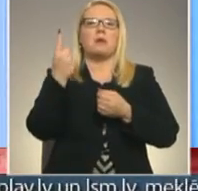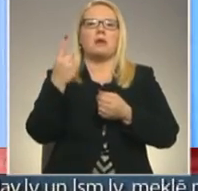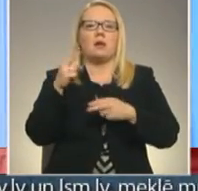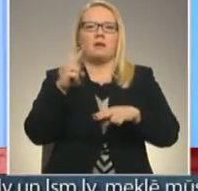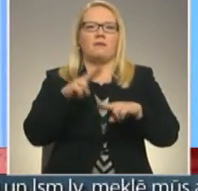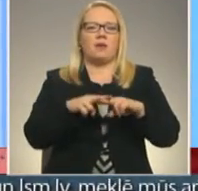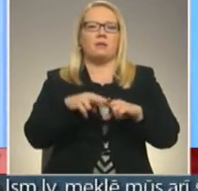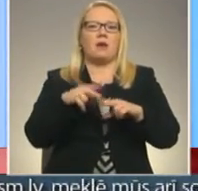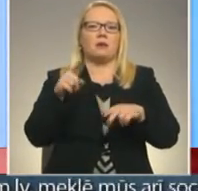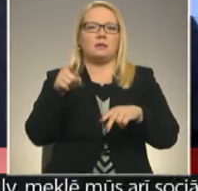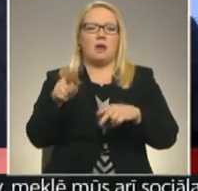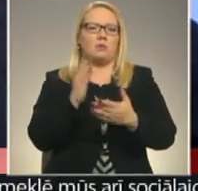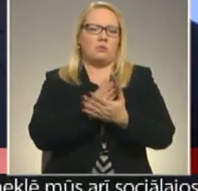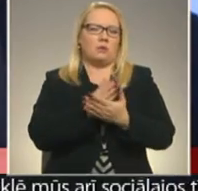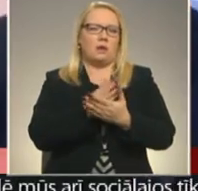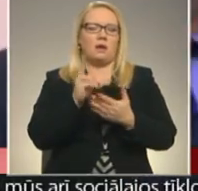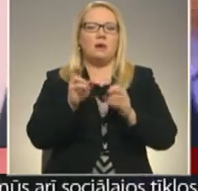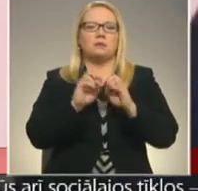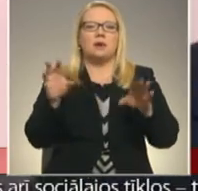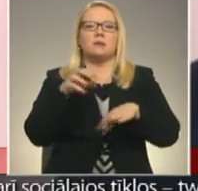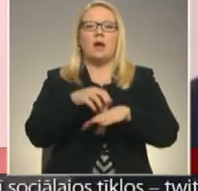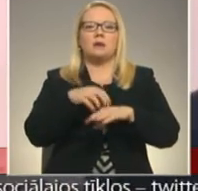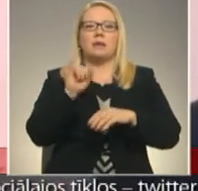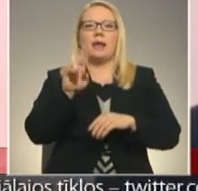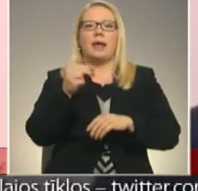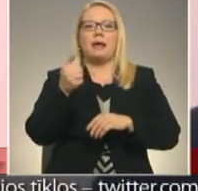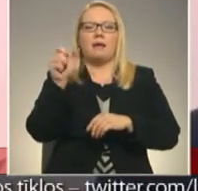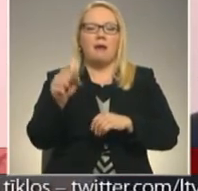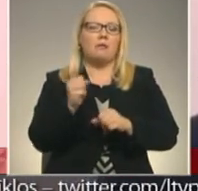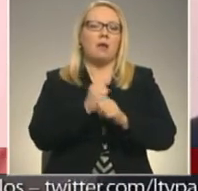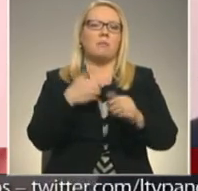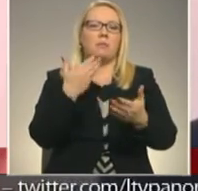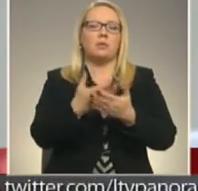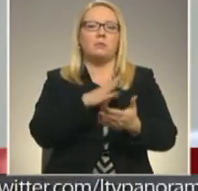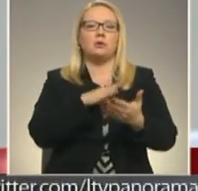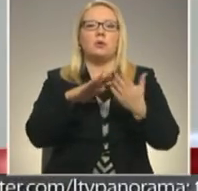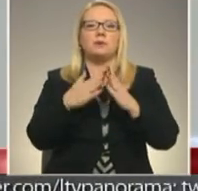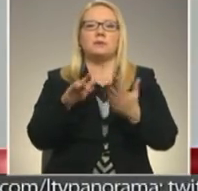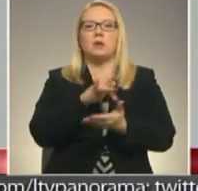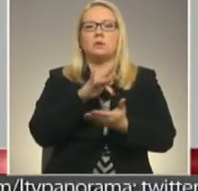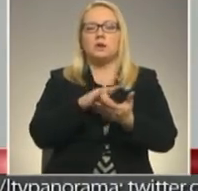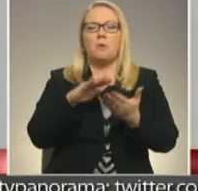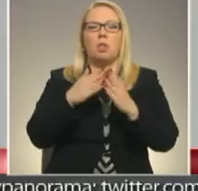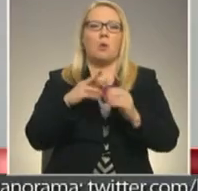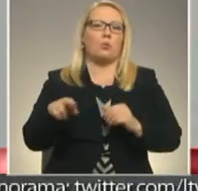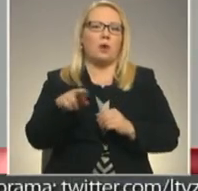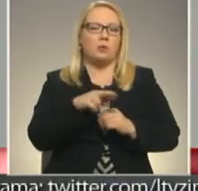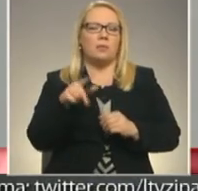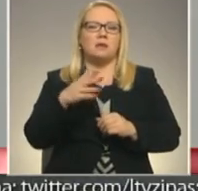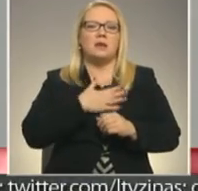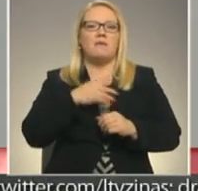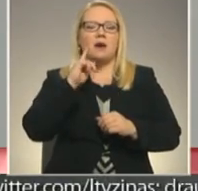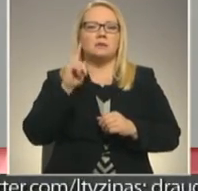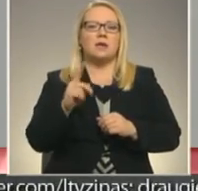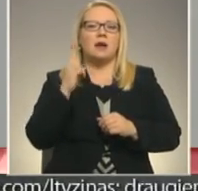vietās tā notiek. Kā stāsta dr. Inga, darba piedāvājumi bijuši gan no pilsētu centriem, gan lauku reģioniem. Tas savā ziņā